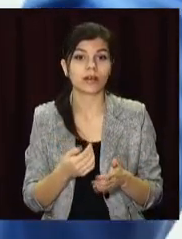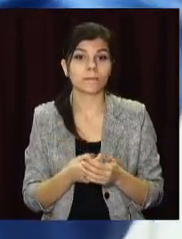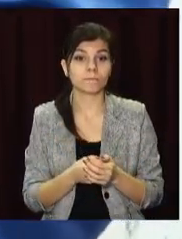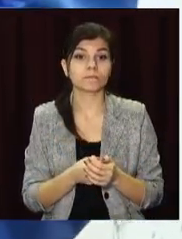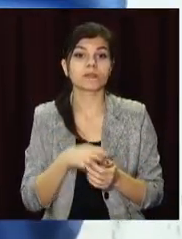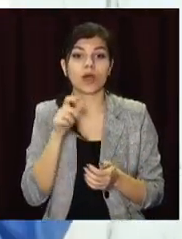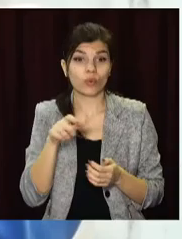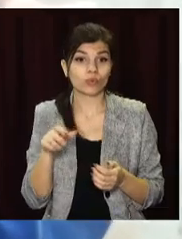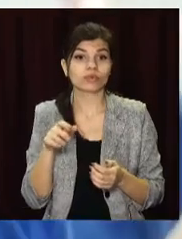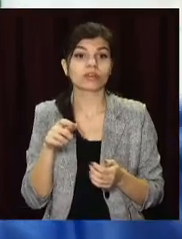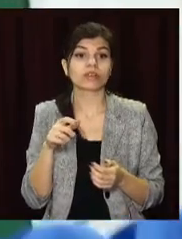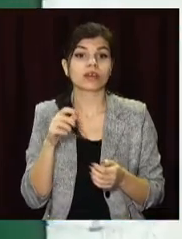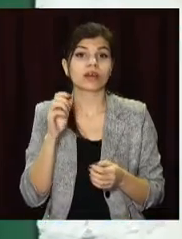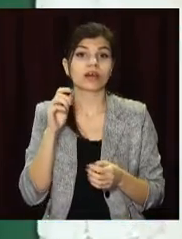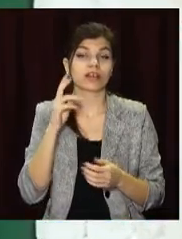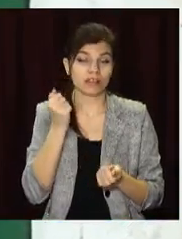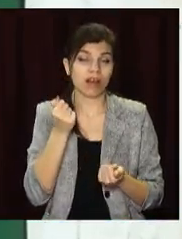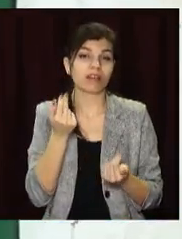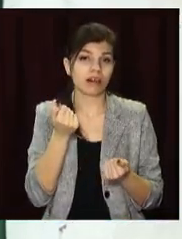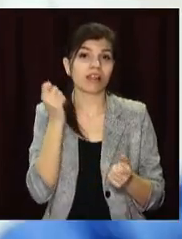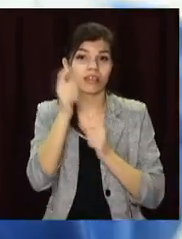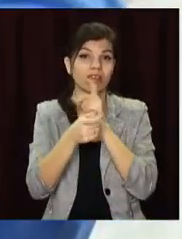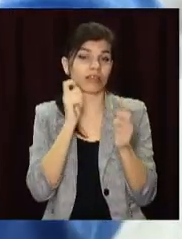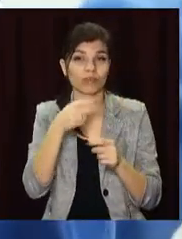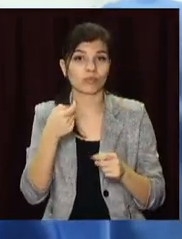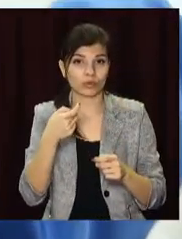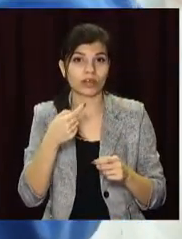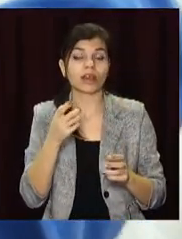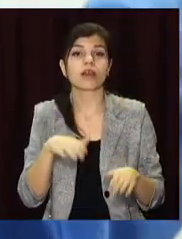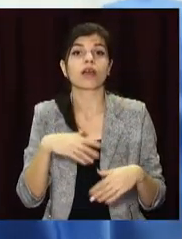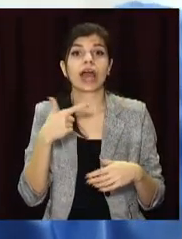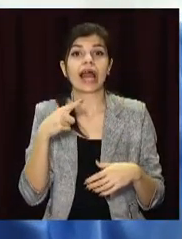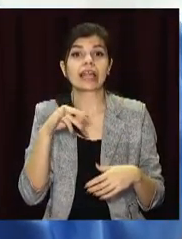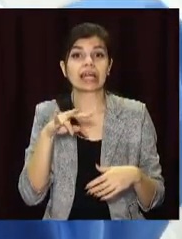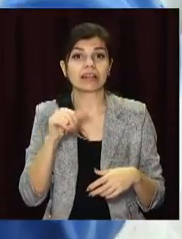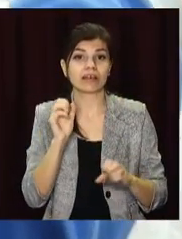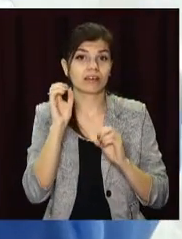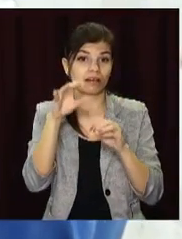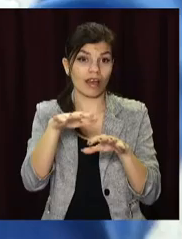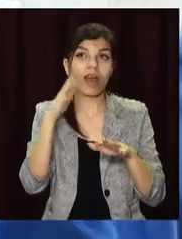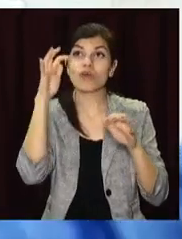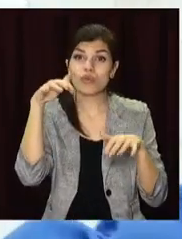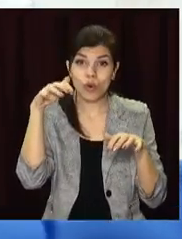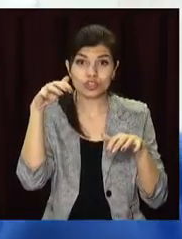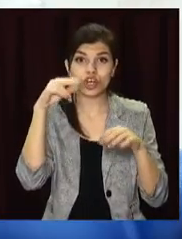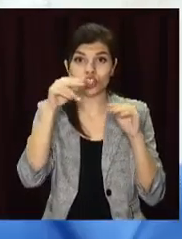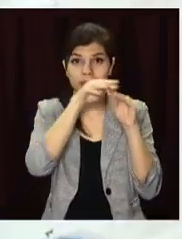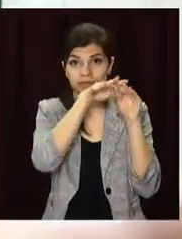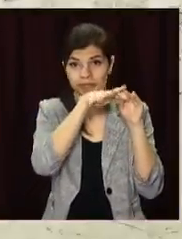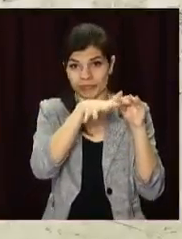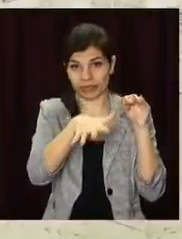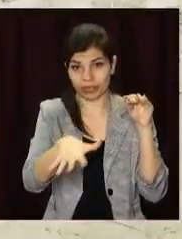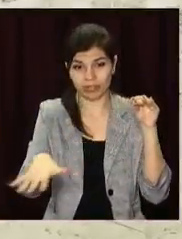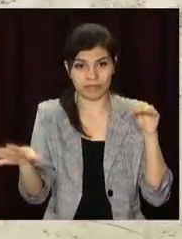Люди, як свині, бросають туди все. А потім глина, дійшло до глини. Як йде дощ, і сніг, вона все йде через зверху, і ось це все